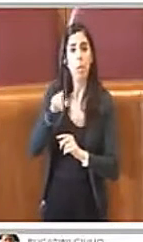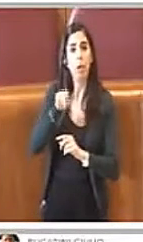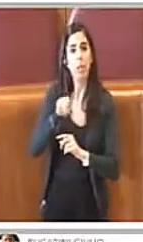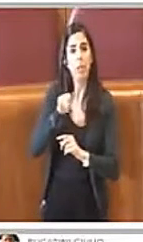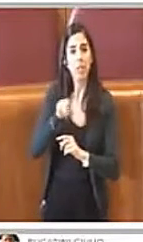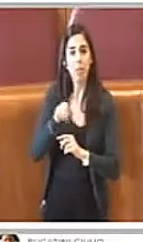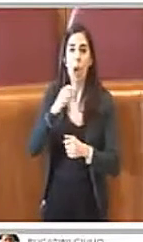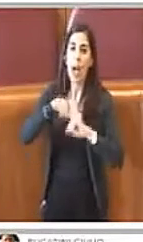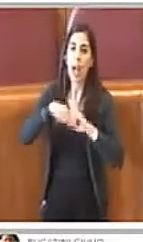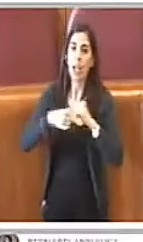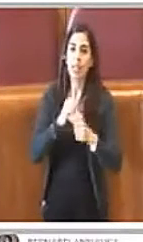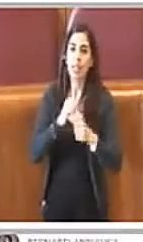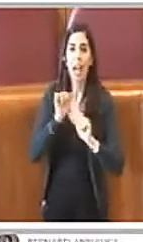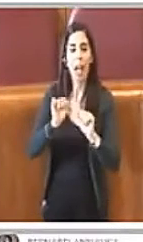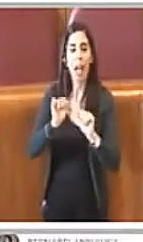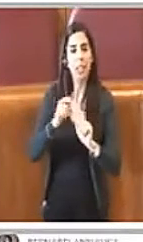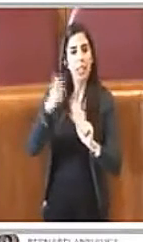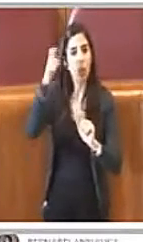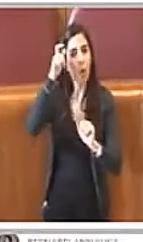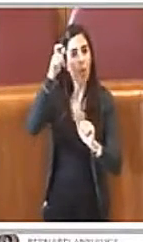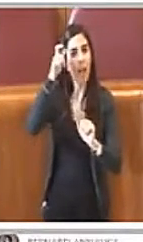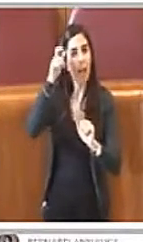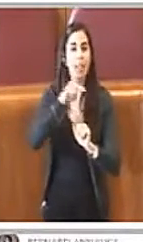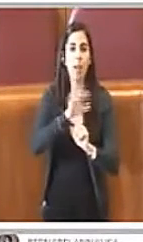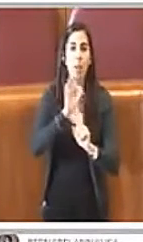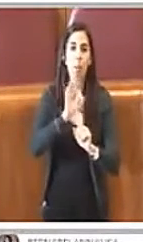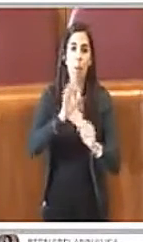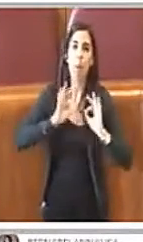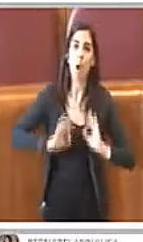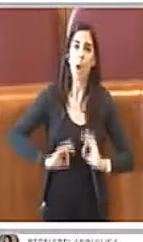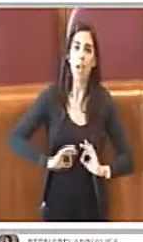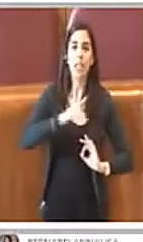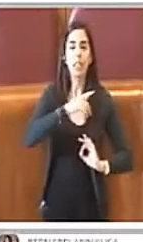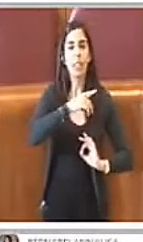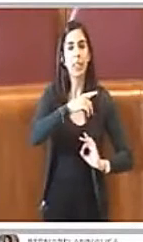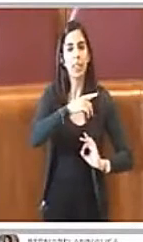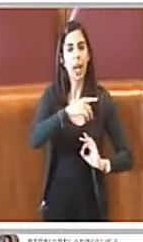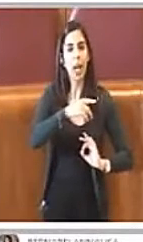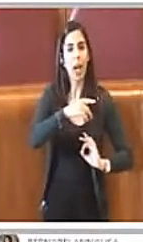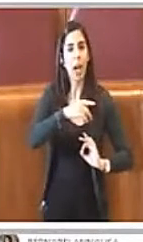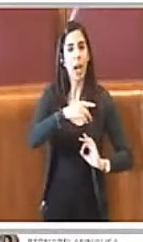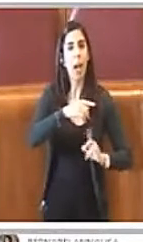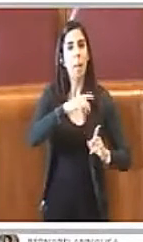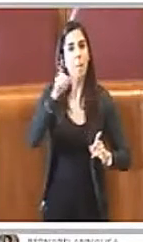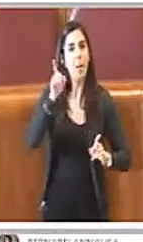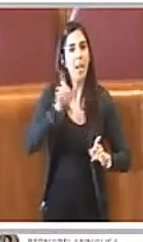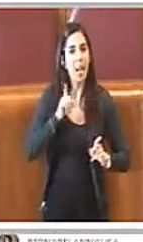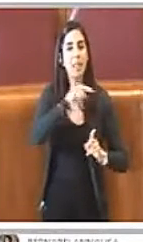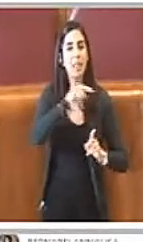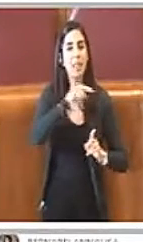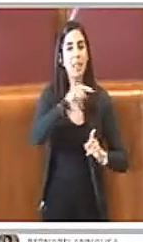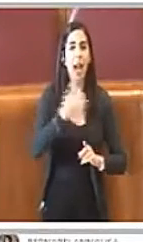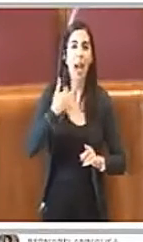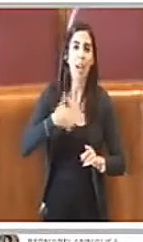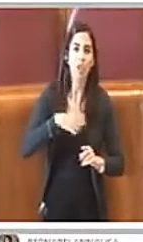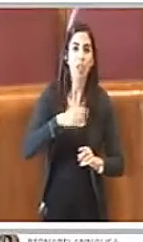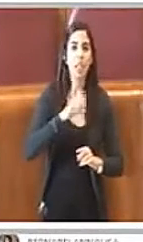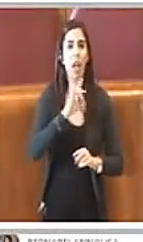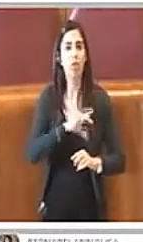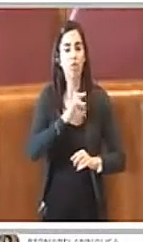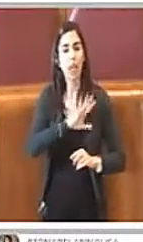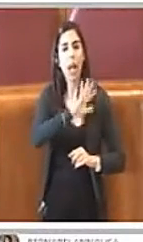antigovernative dalla polizia, dei regimi militari argentino, cileno e di altri paesi dell'America Latina.